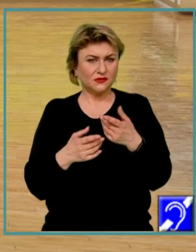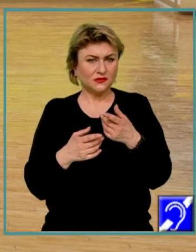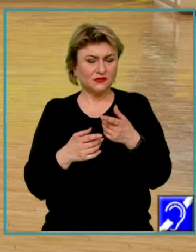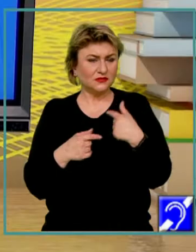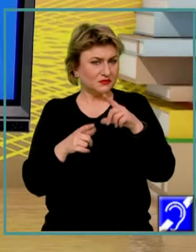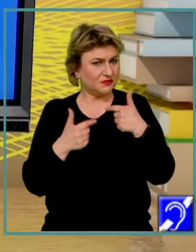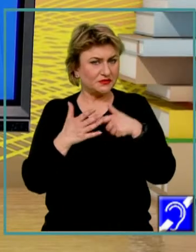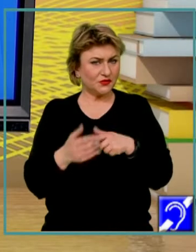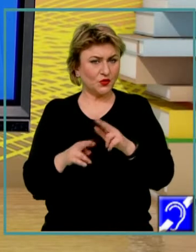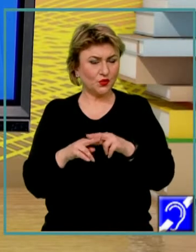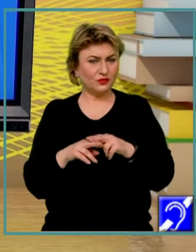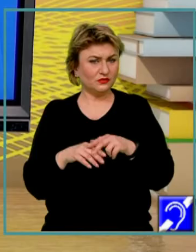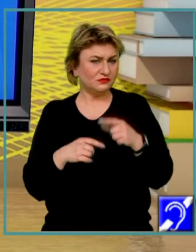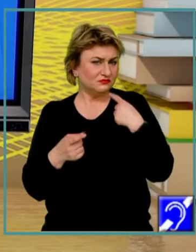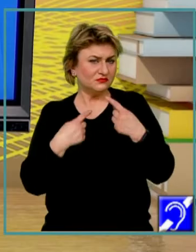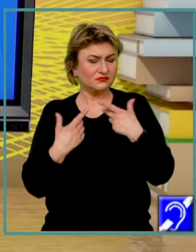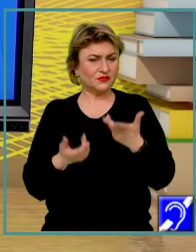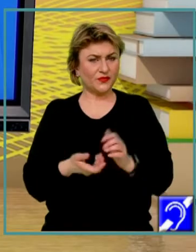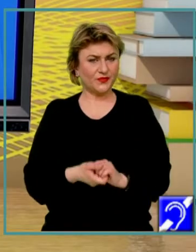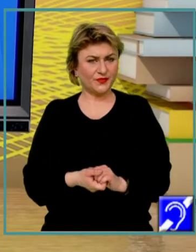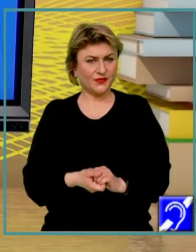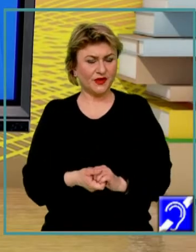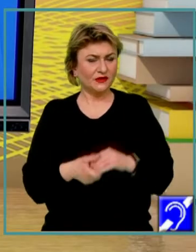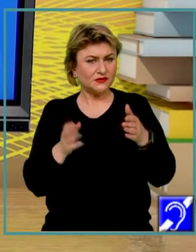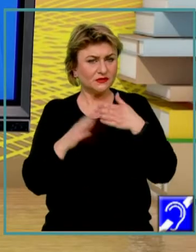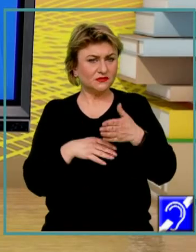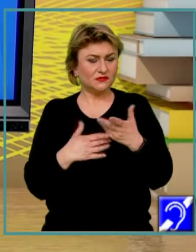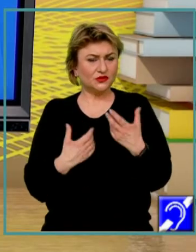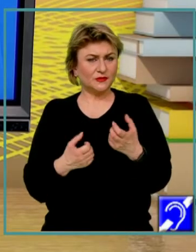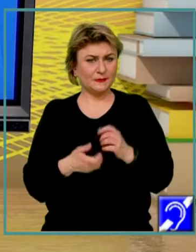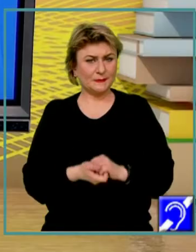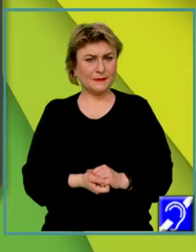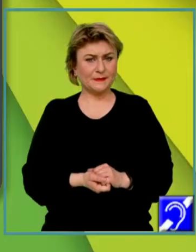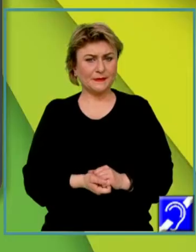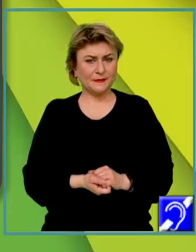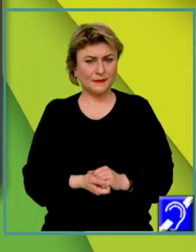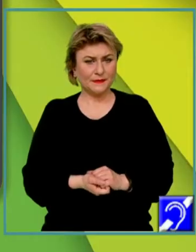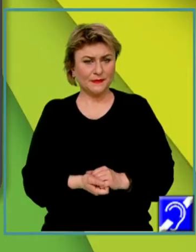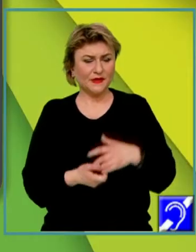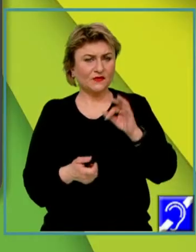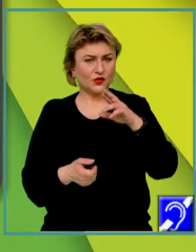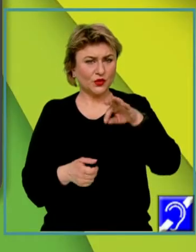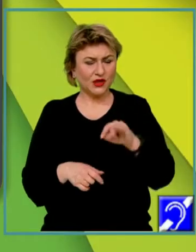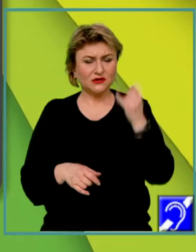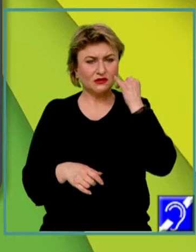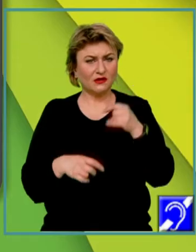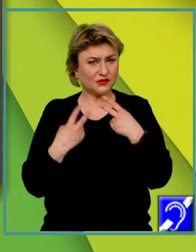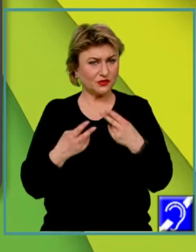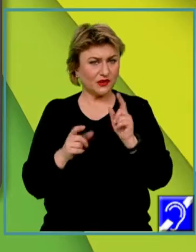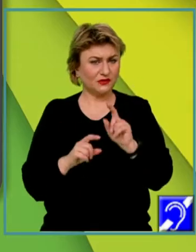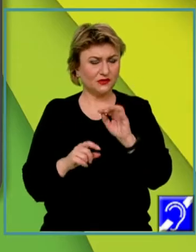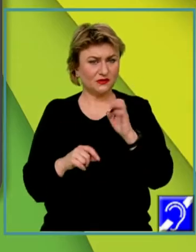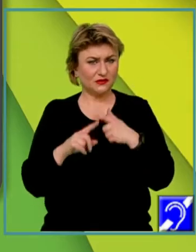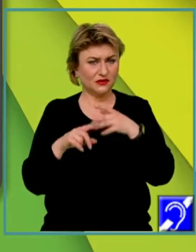arătăm cum ele interacționează. Deci să trecem la prima cerință. Formulați ideea principală a textului.